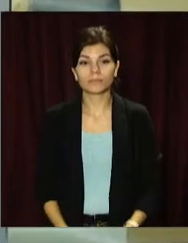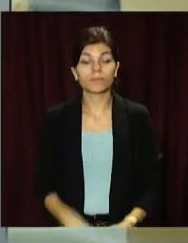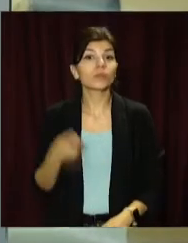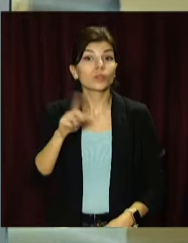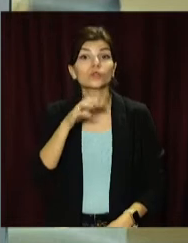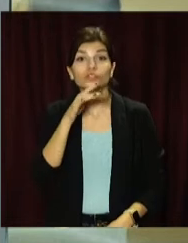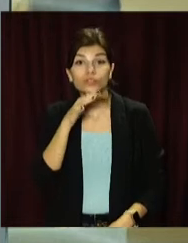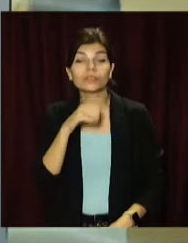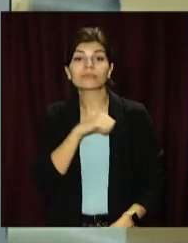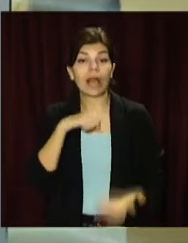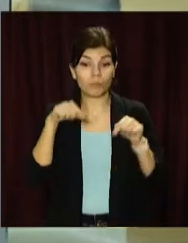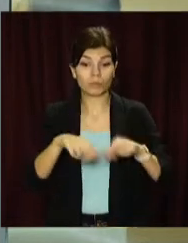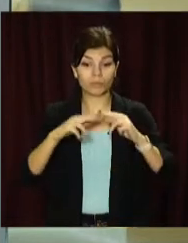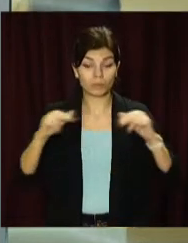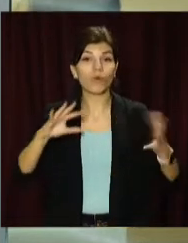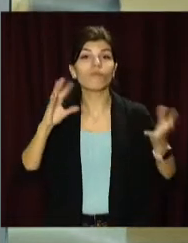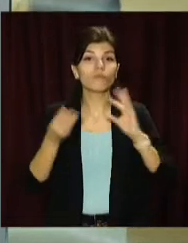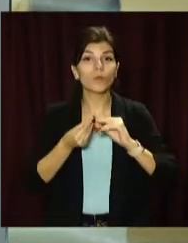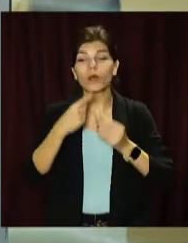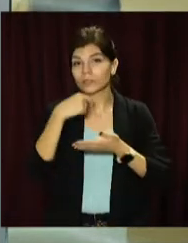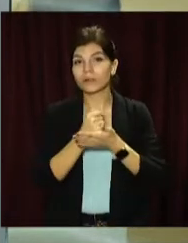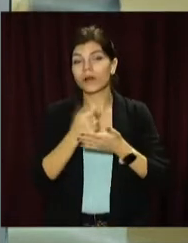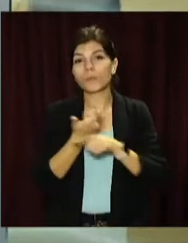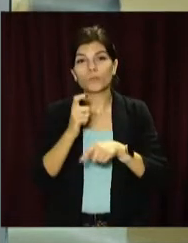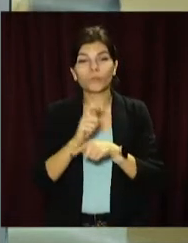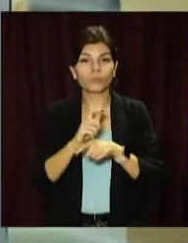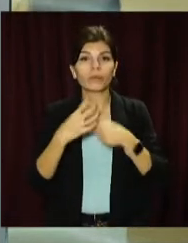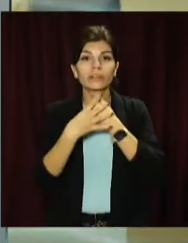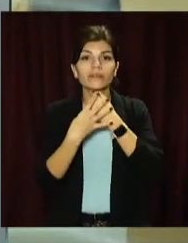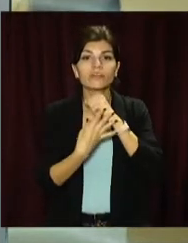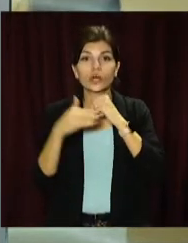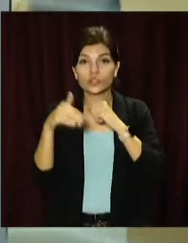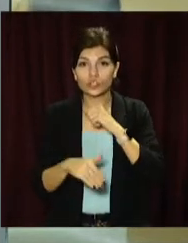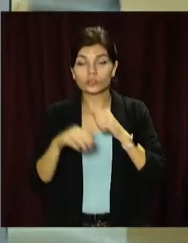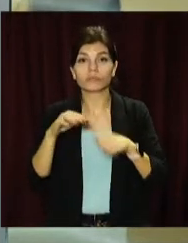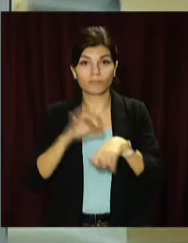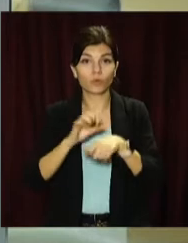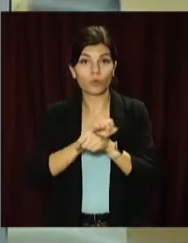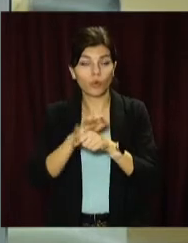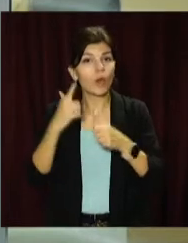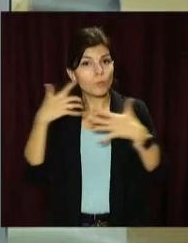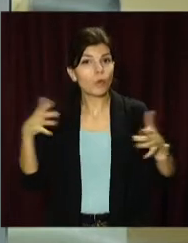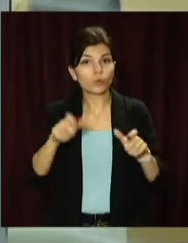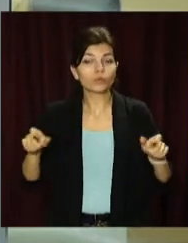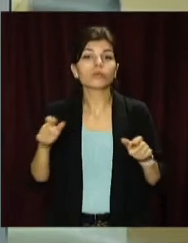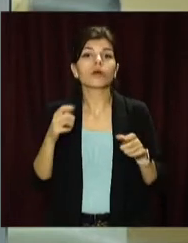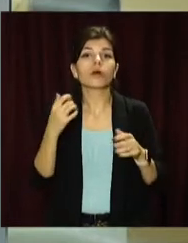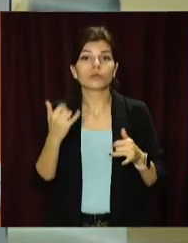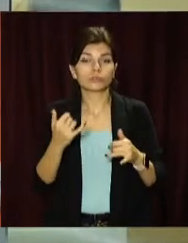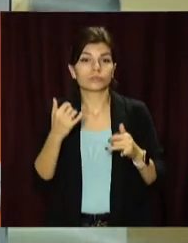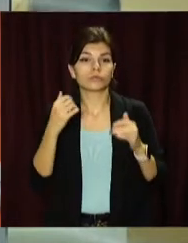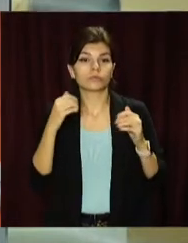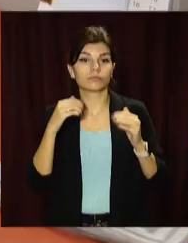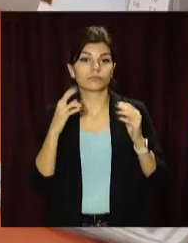Тим часом у самому Дніпрі загалом зарестровано понад 19 тисяч хворих на ковід. Більшість пацієнтів